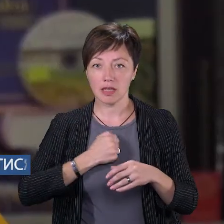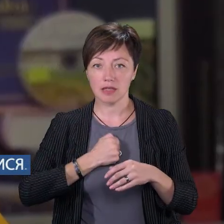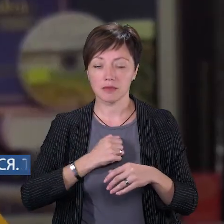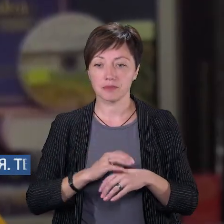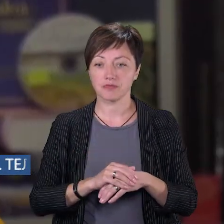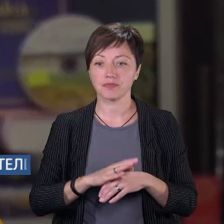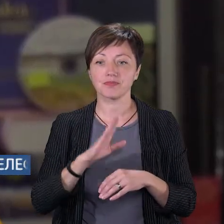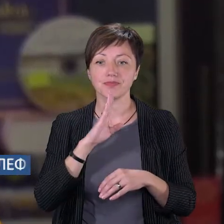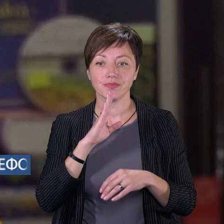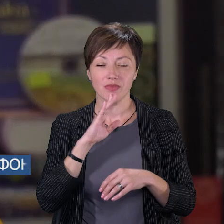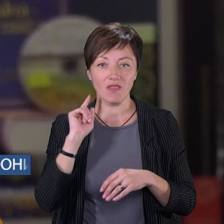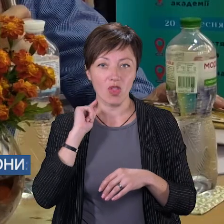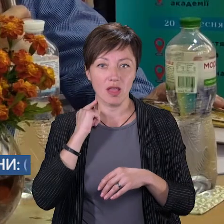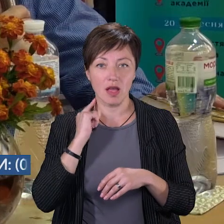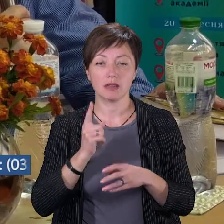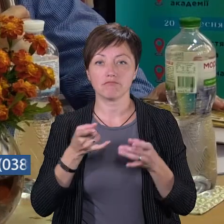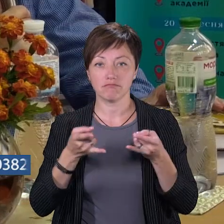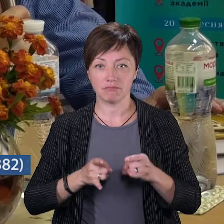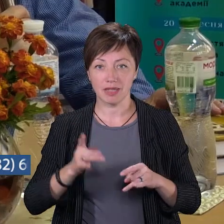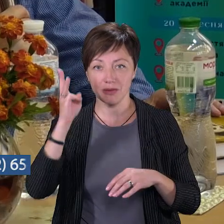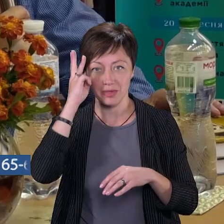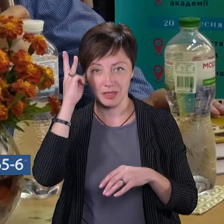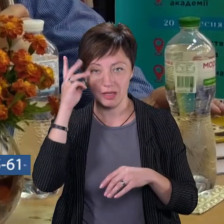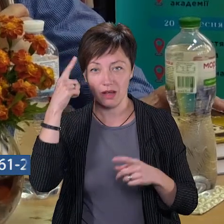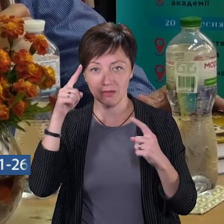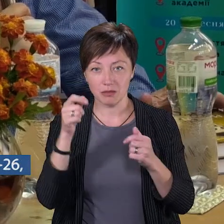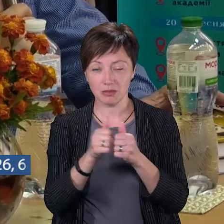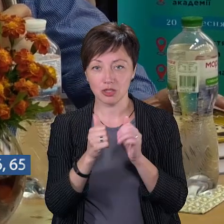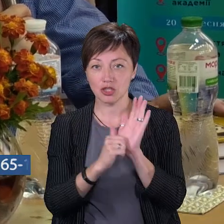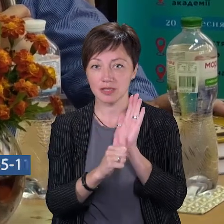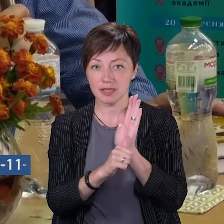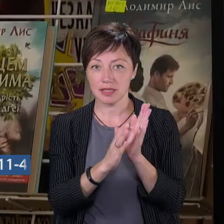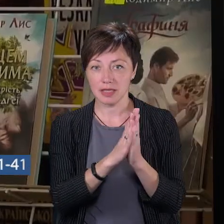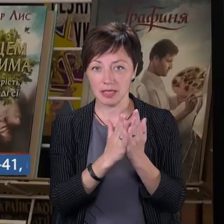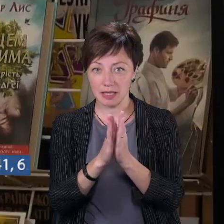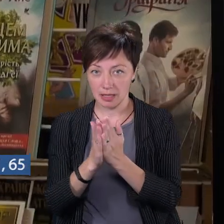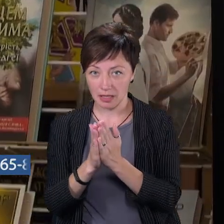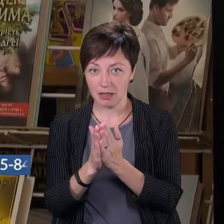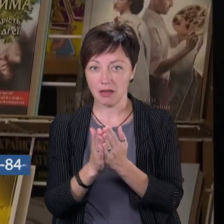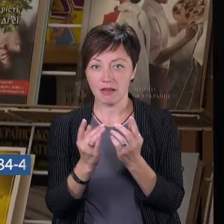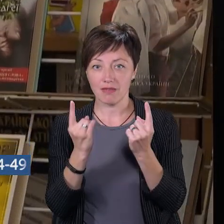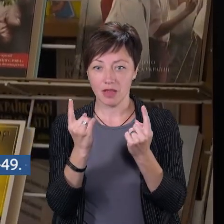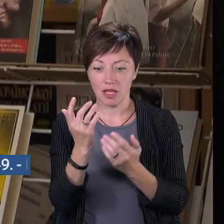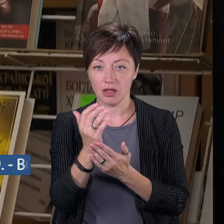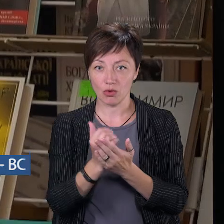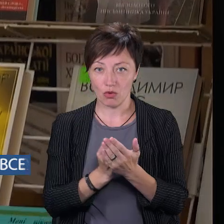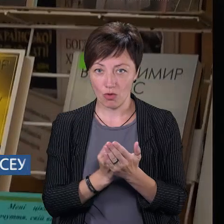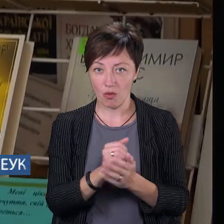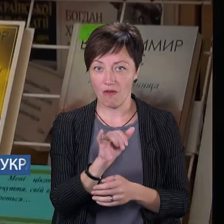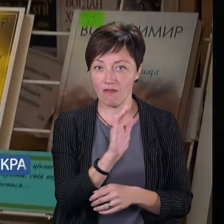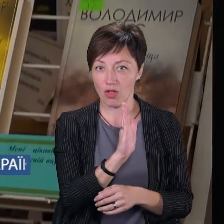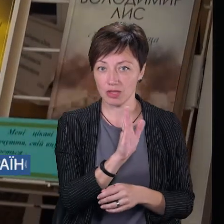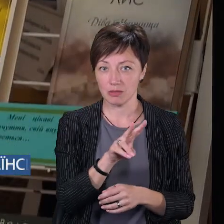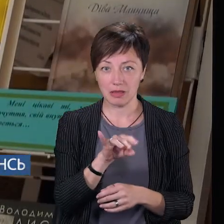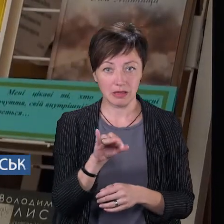Волинянка Надія Гуменюк, яка родом із Хмельниччини, авторка близько 60 книг. Чималий творчий доробок і у Володимира